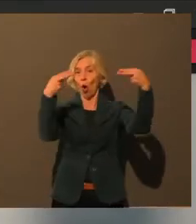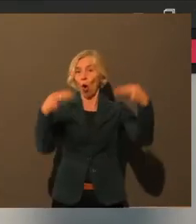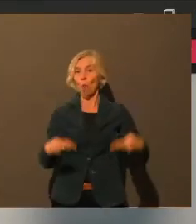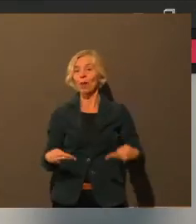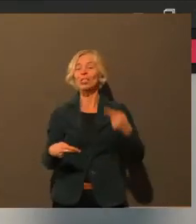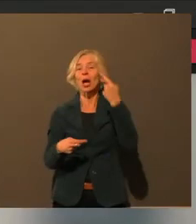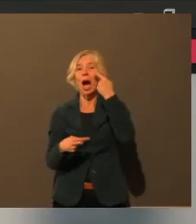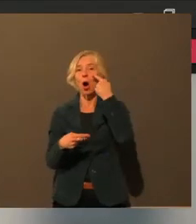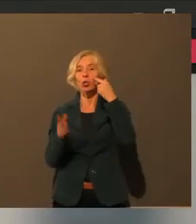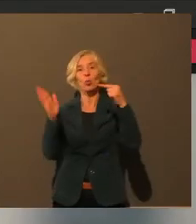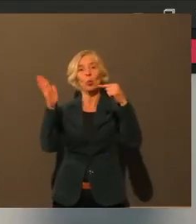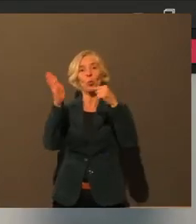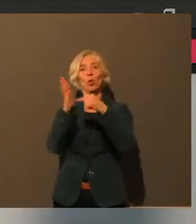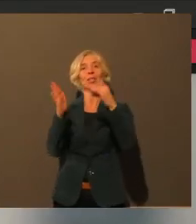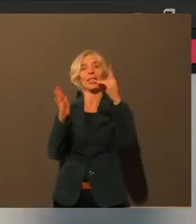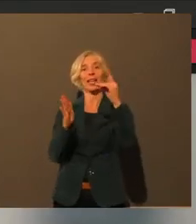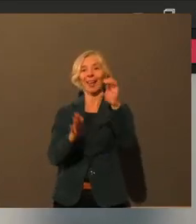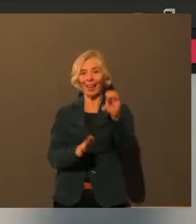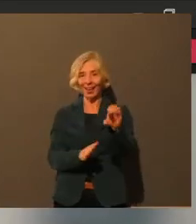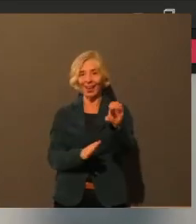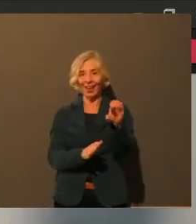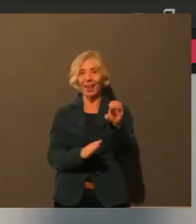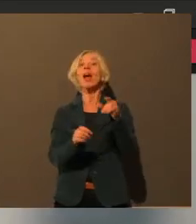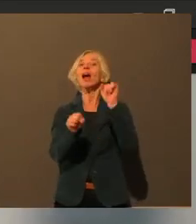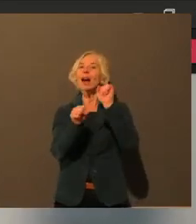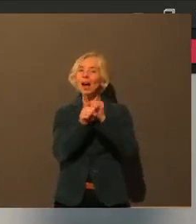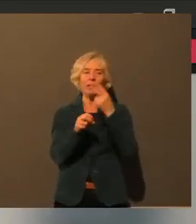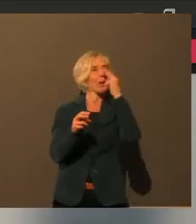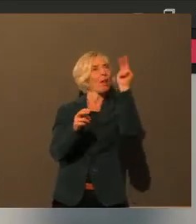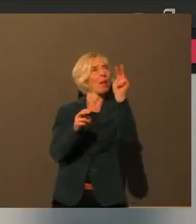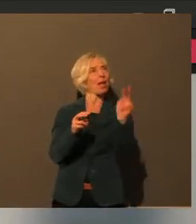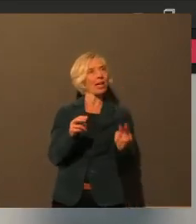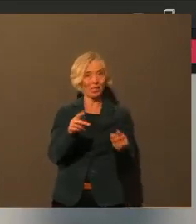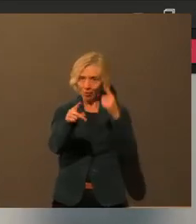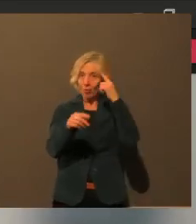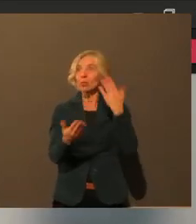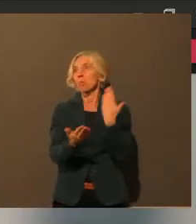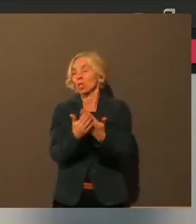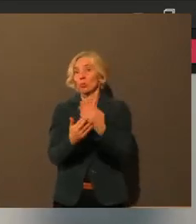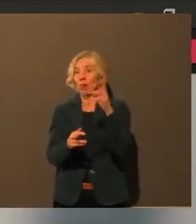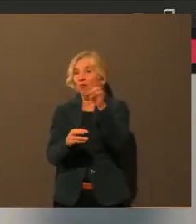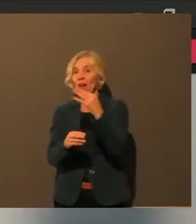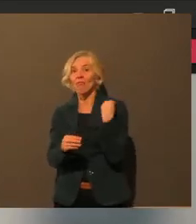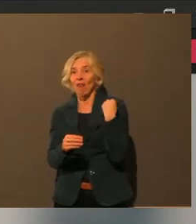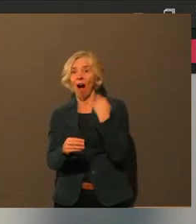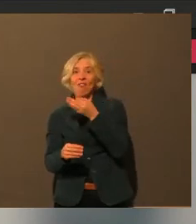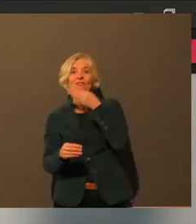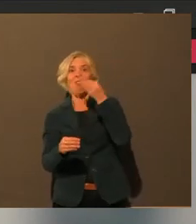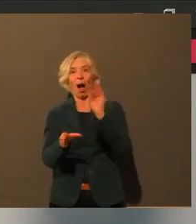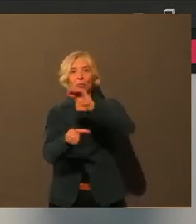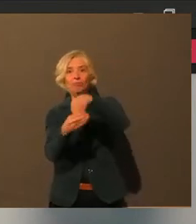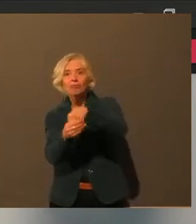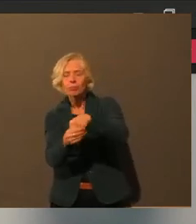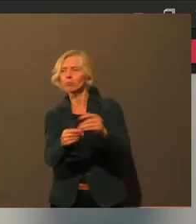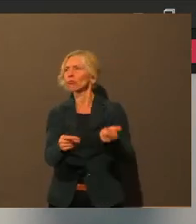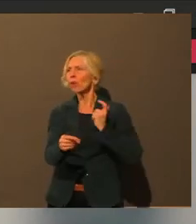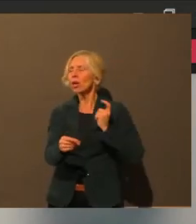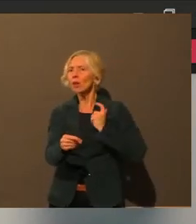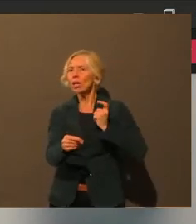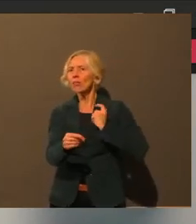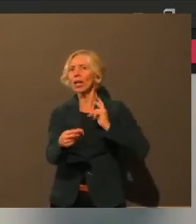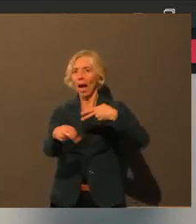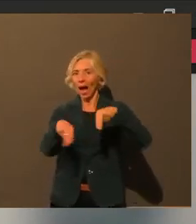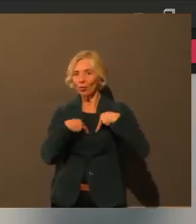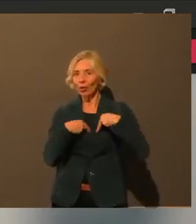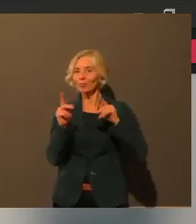wollen, was ist denn eigentlich aus meiner Frage geworden, ab morgen kann man reinklicken und nachschauen, wie denn eigentlich was